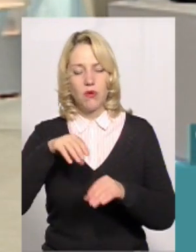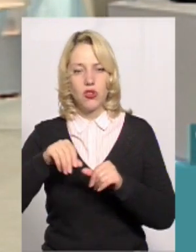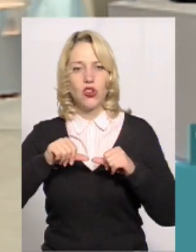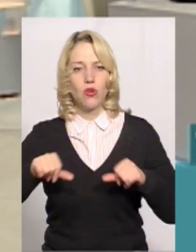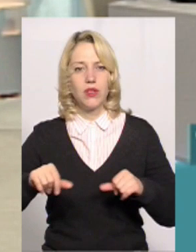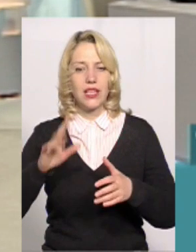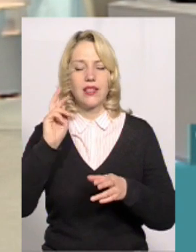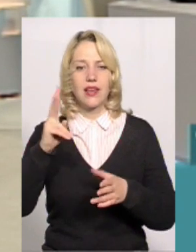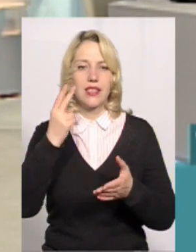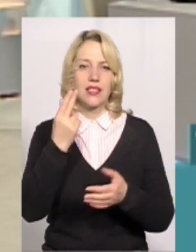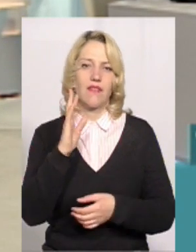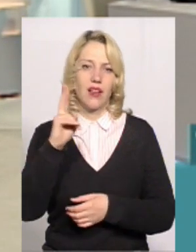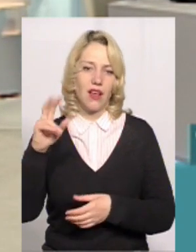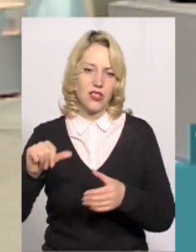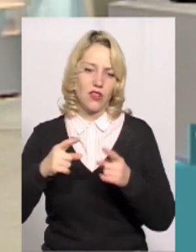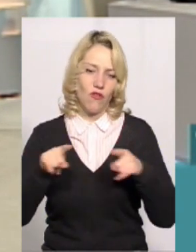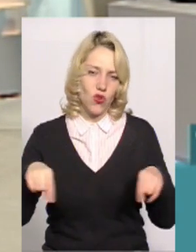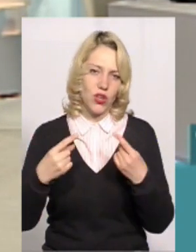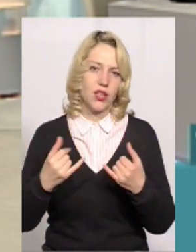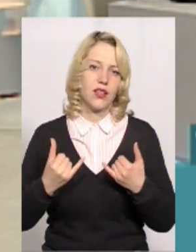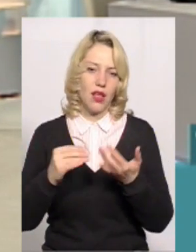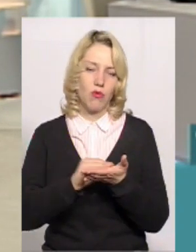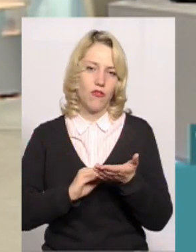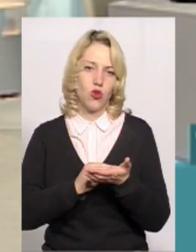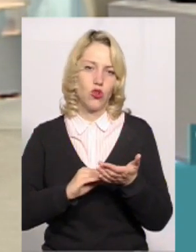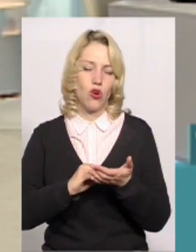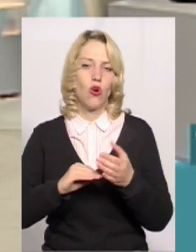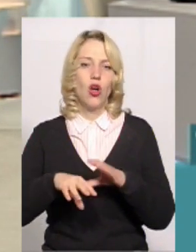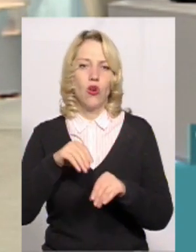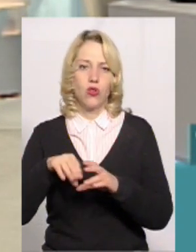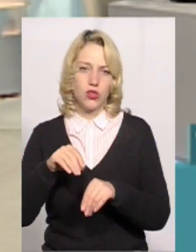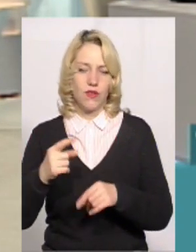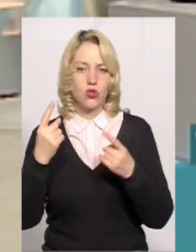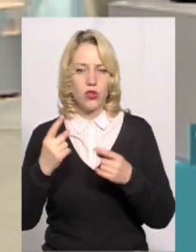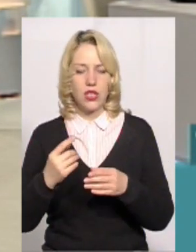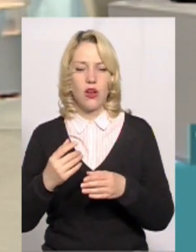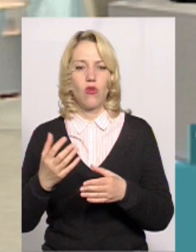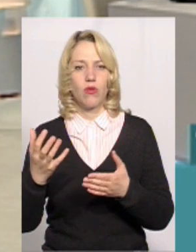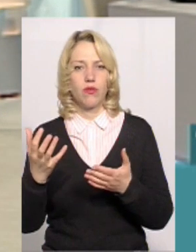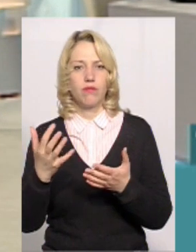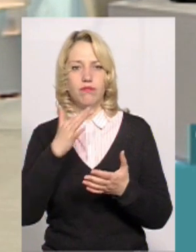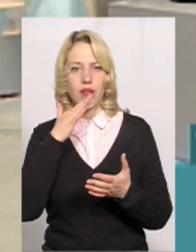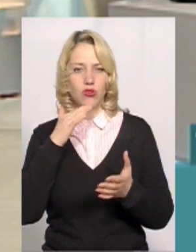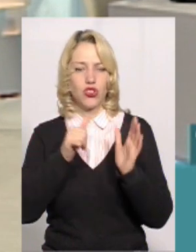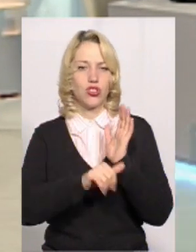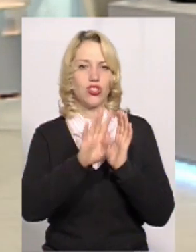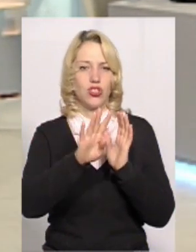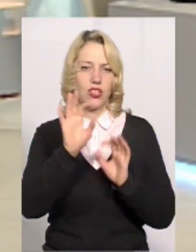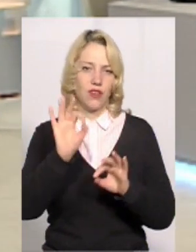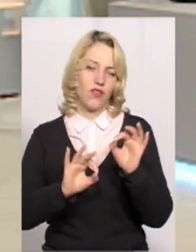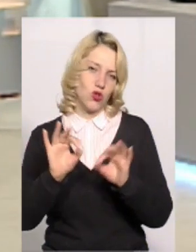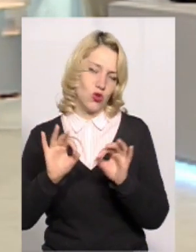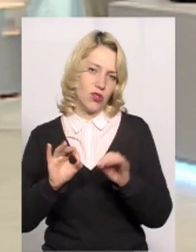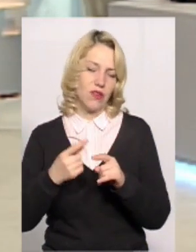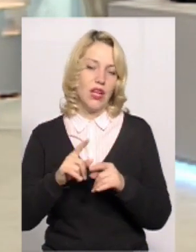Центральна виборча комісія сформувала до повторного голосування, суттєву перевагу отримали жінки. Їх 64%